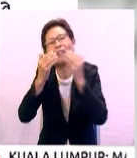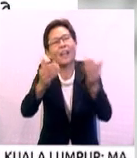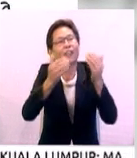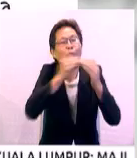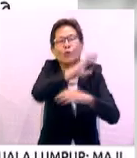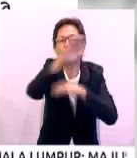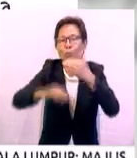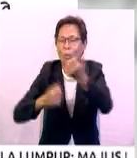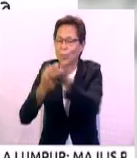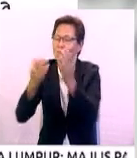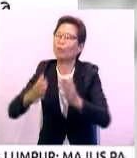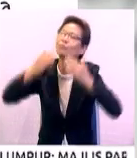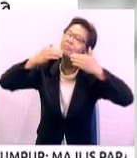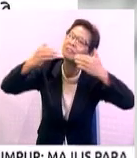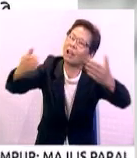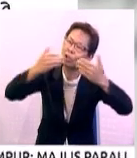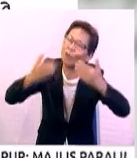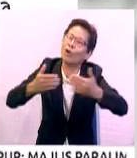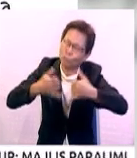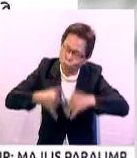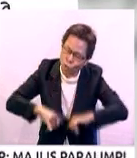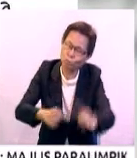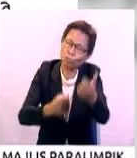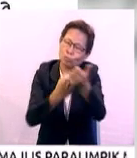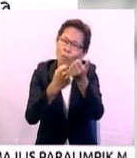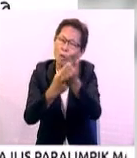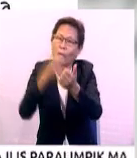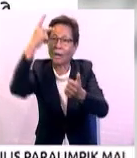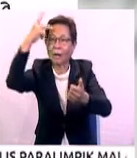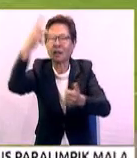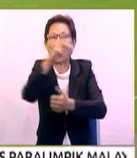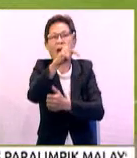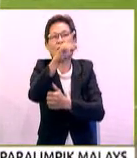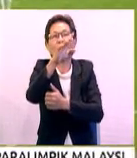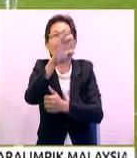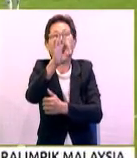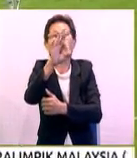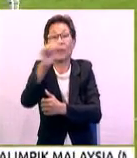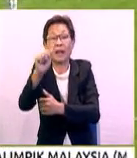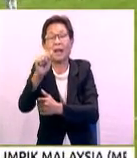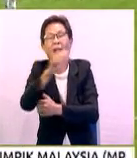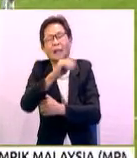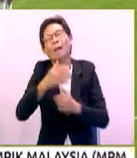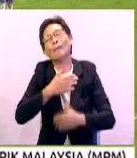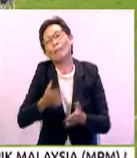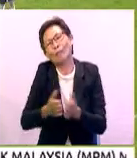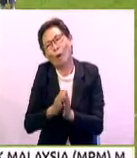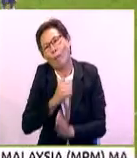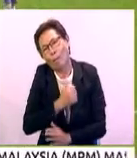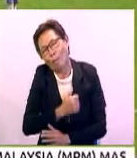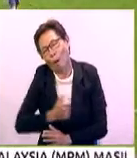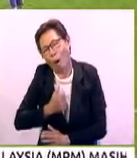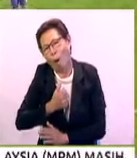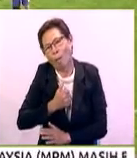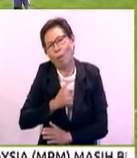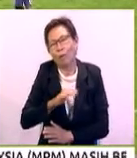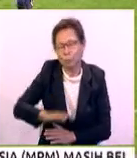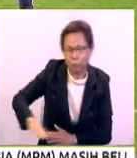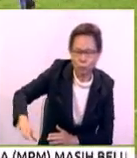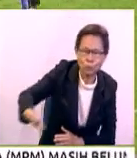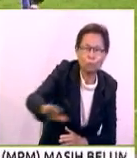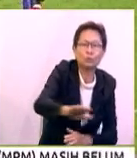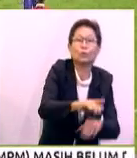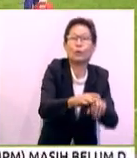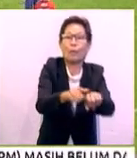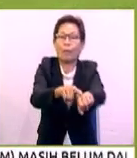kepada semua penyokong yang tidak putus-putus menyokong Kelantan FA selama ini dan memohon maaf kepada semua pihak di sepanjang